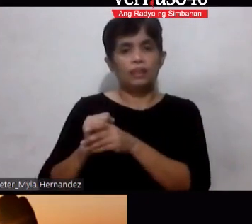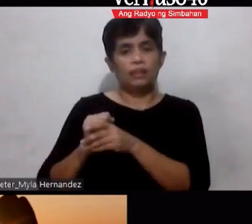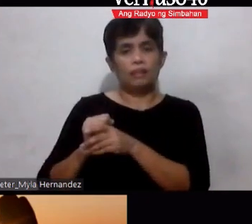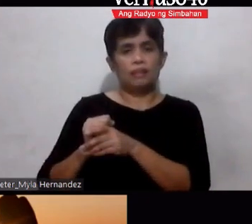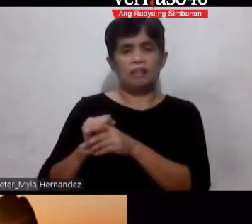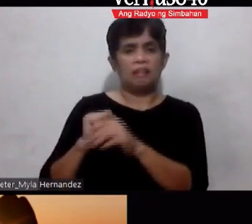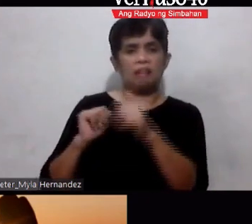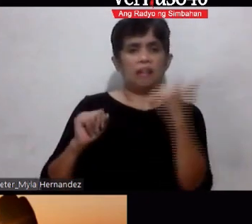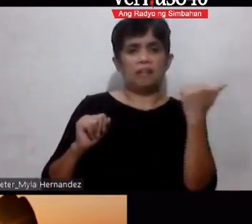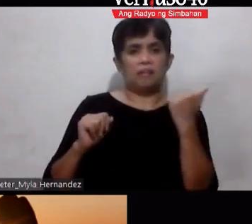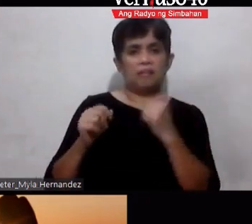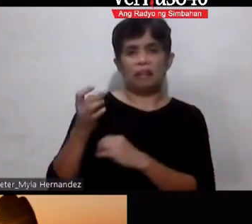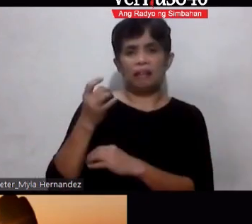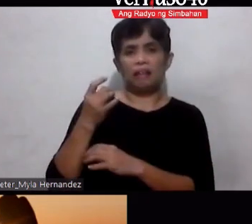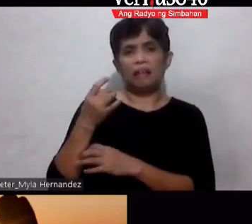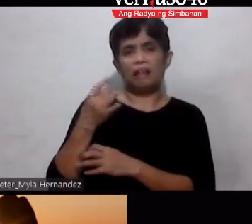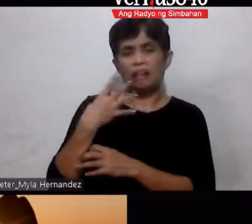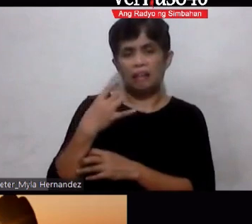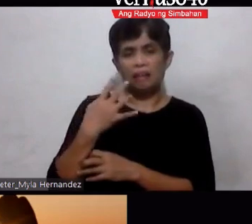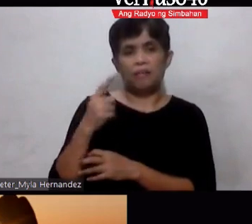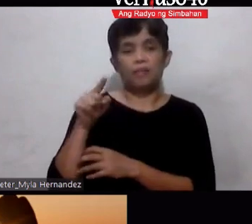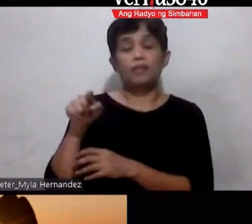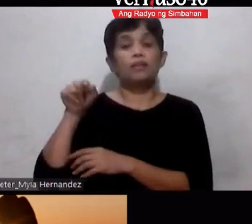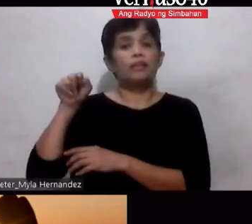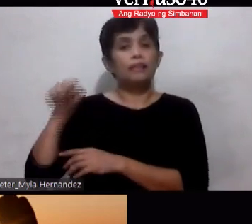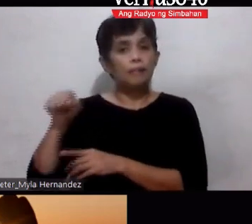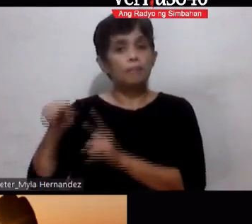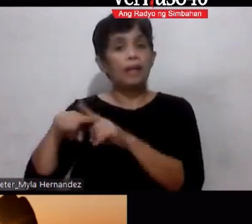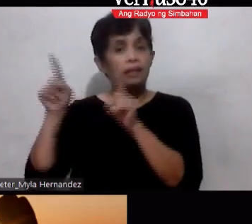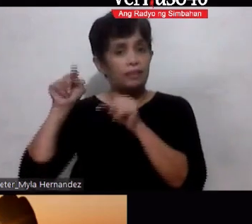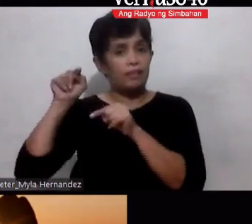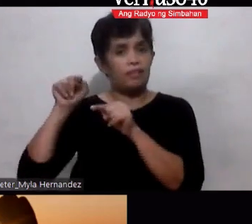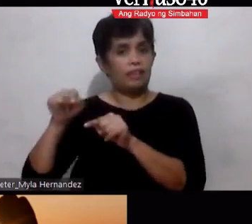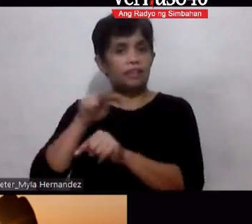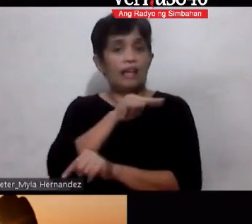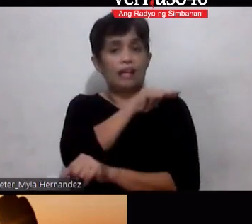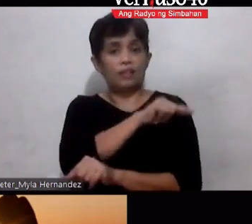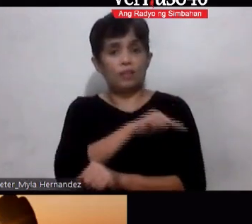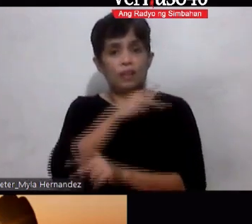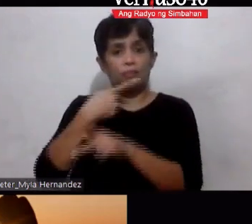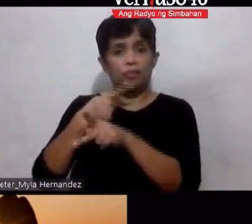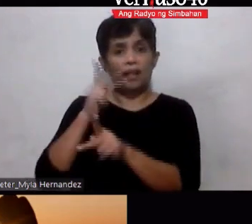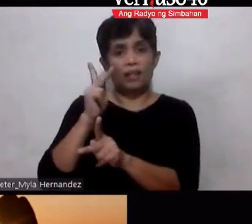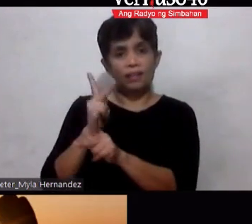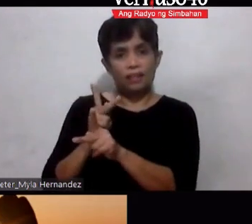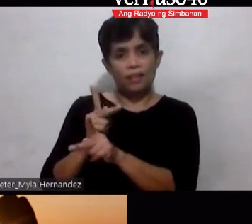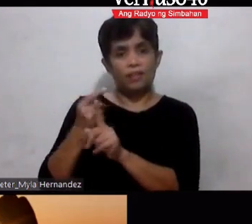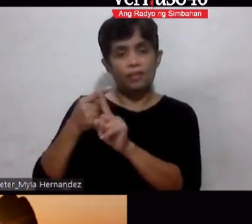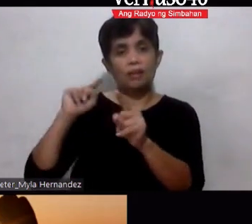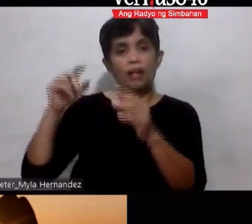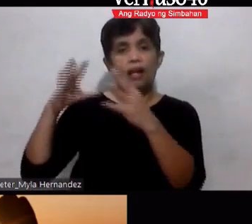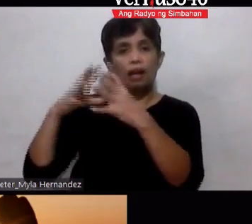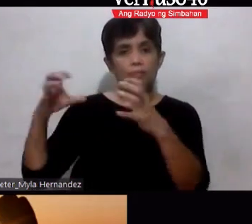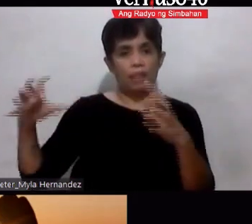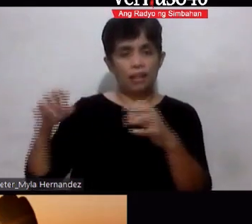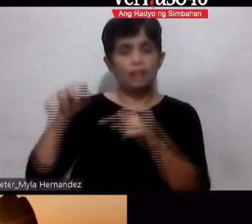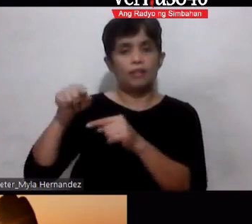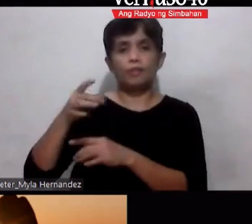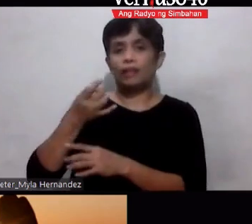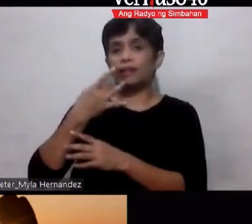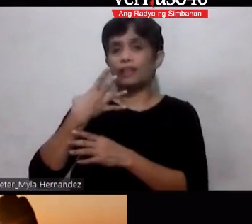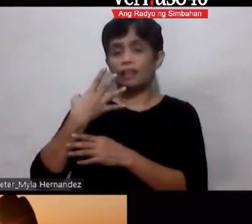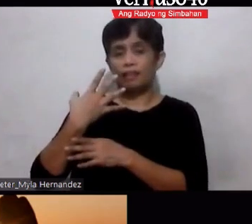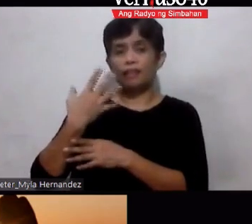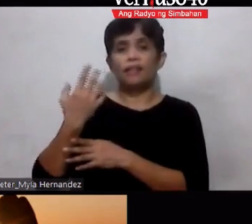Pampapurga Ito Isang natural na produkto Mula sa Ampalaya Iinomin mo lang Regular na yung Bowel